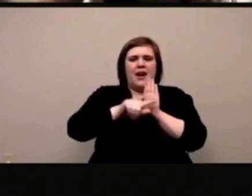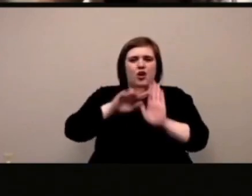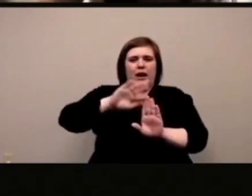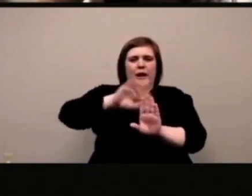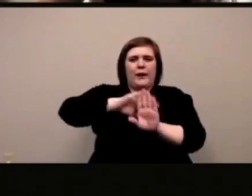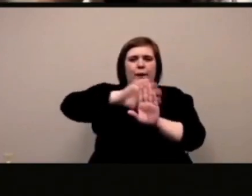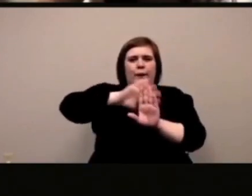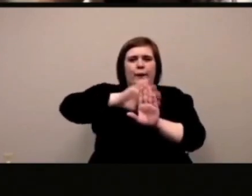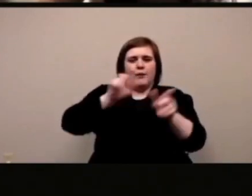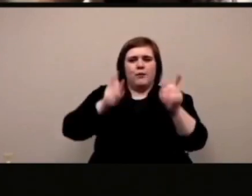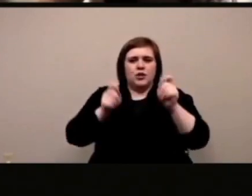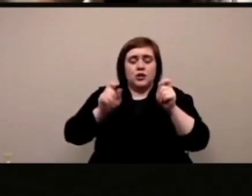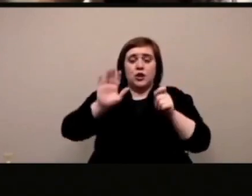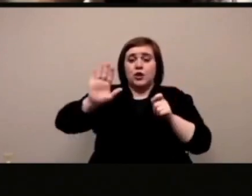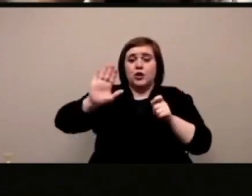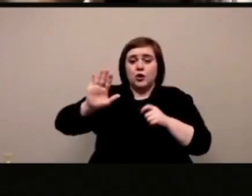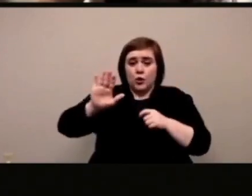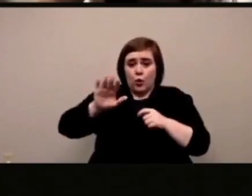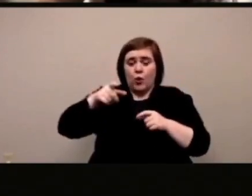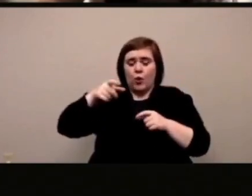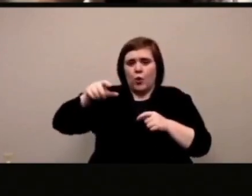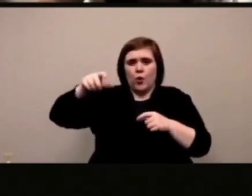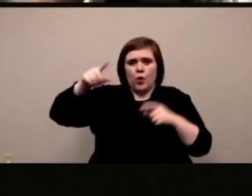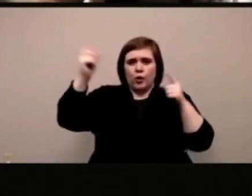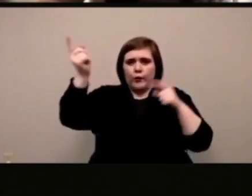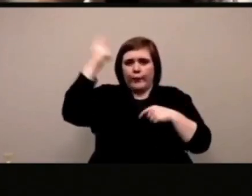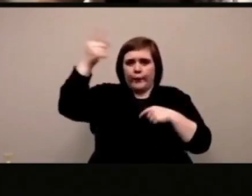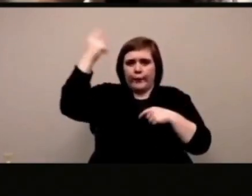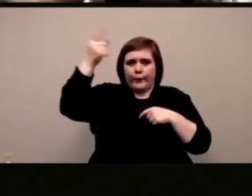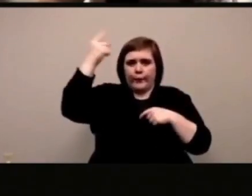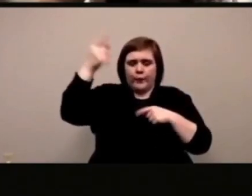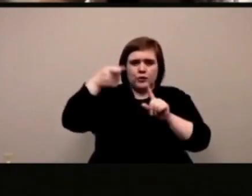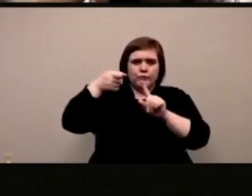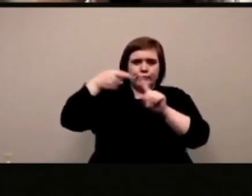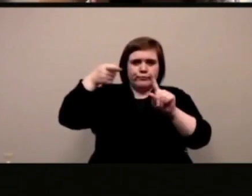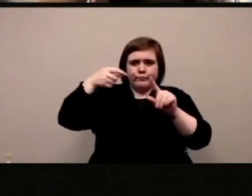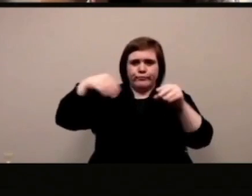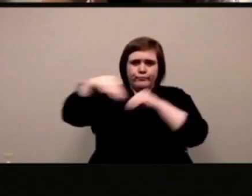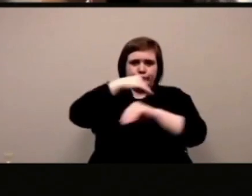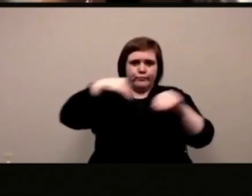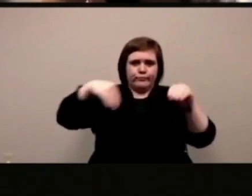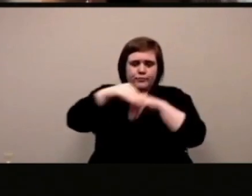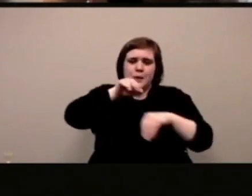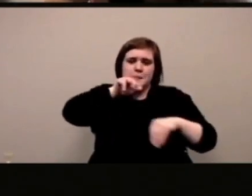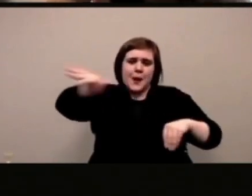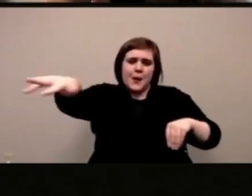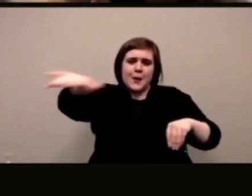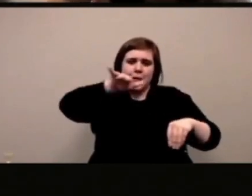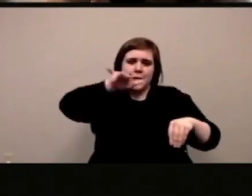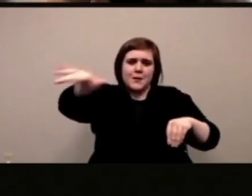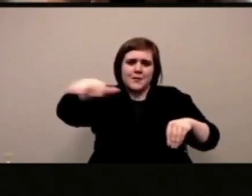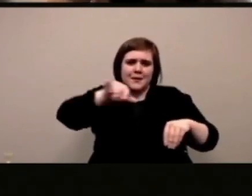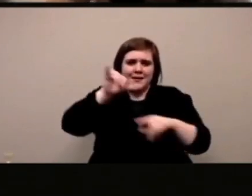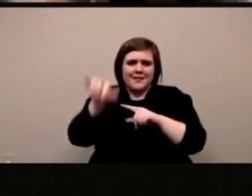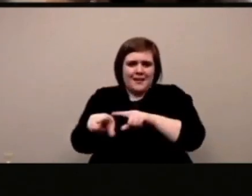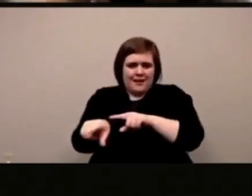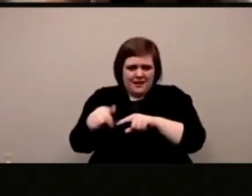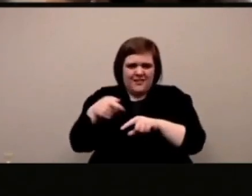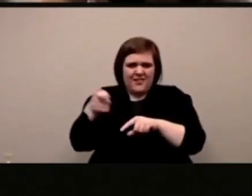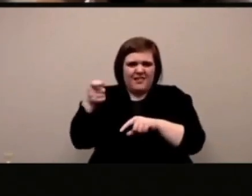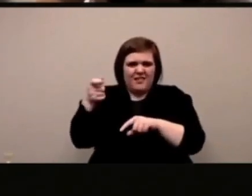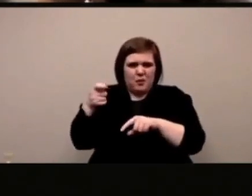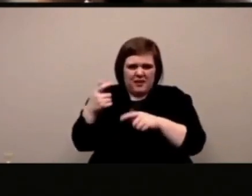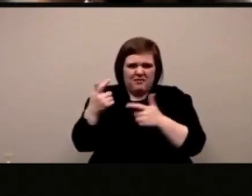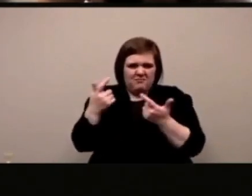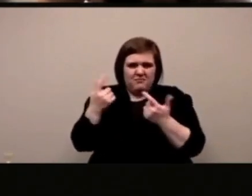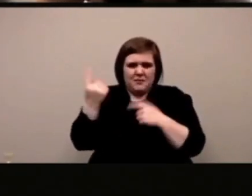la nostra conversazione cambiare anche le parti di dietro la gente l'emozione che